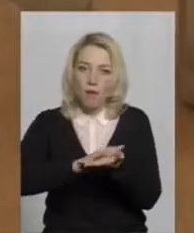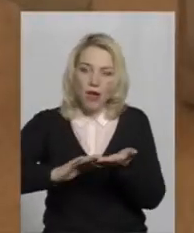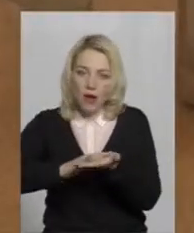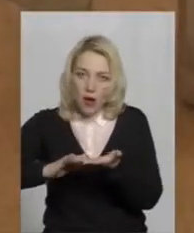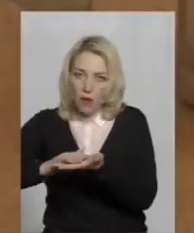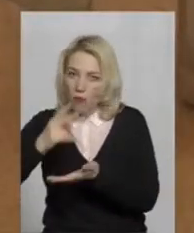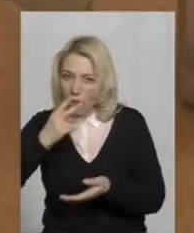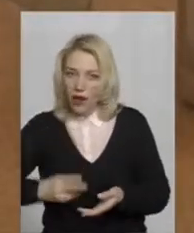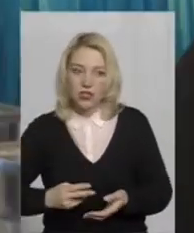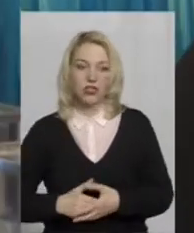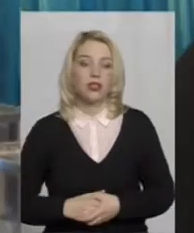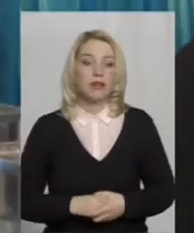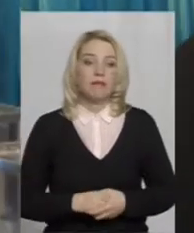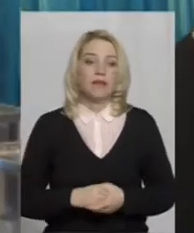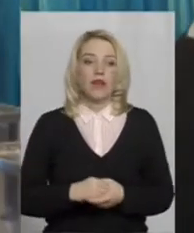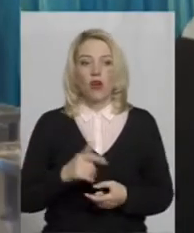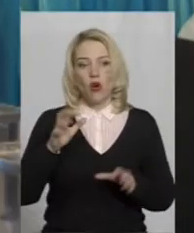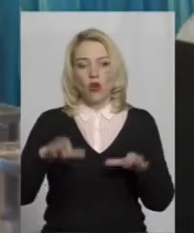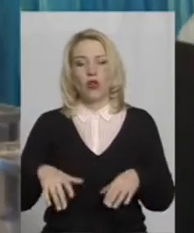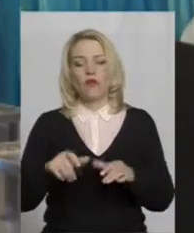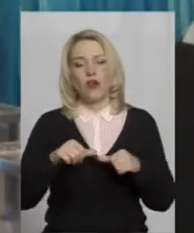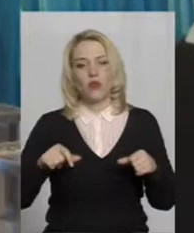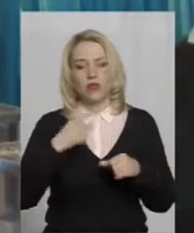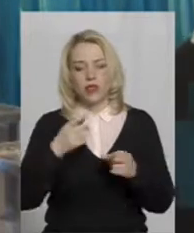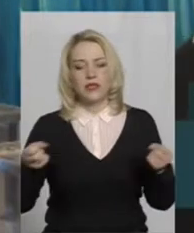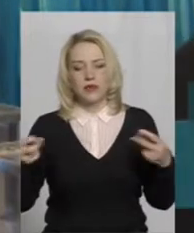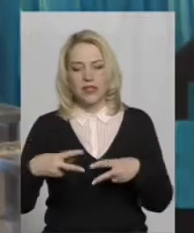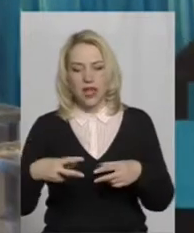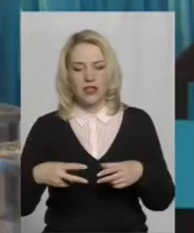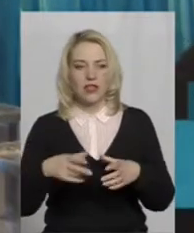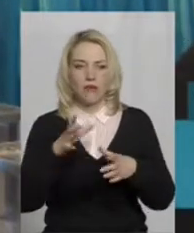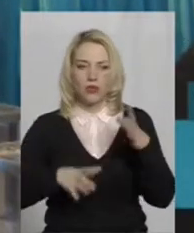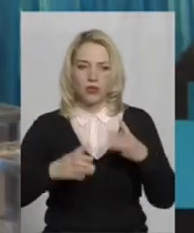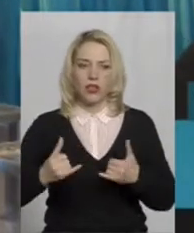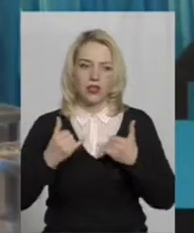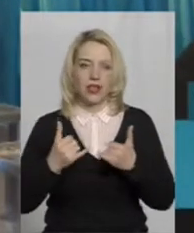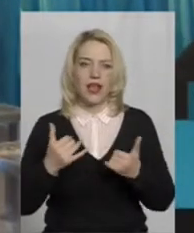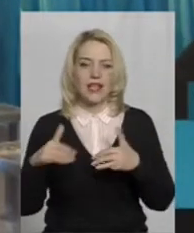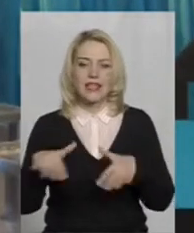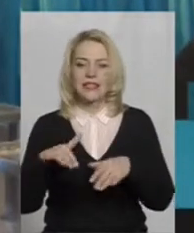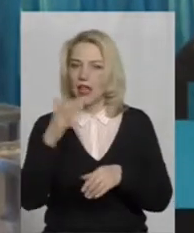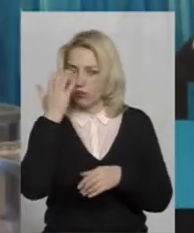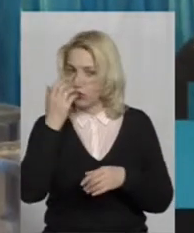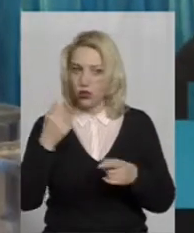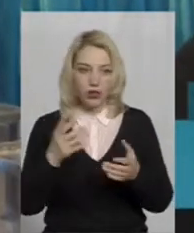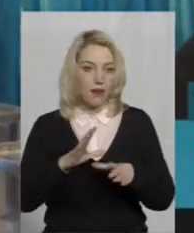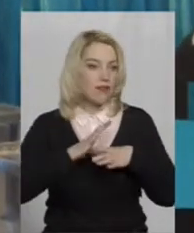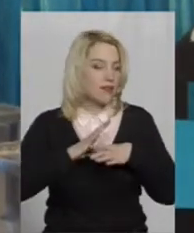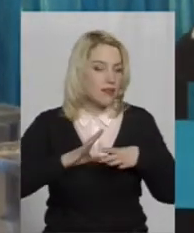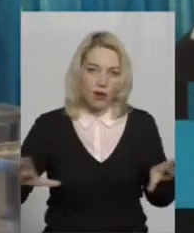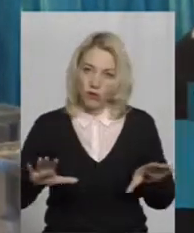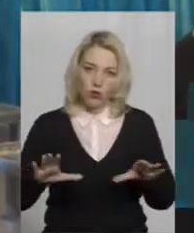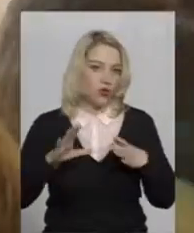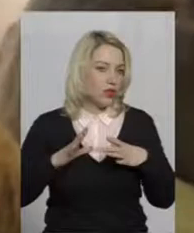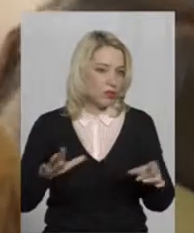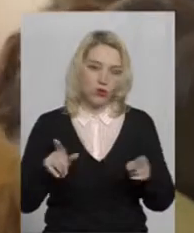виборчої комісії Анжела Бодю каже, про спеціальні бюлетені для сабозорих не чула. Не було. У всякому випадку я